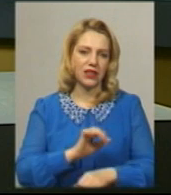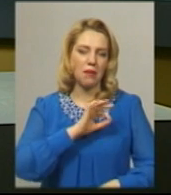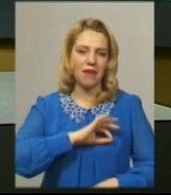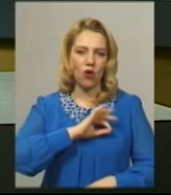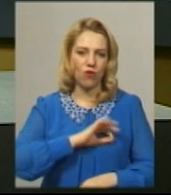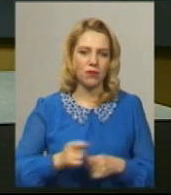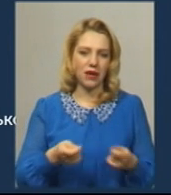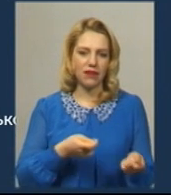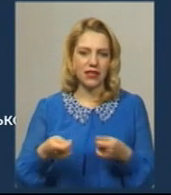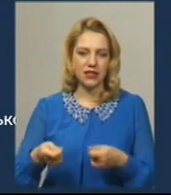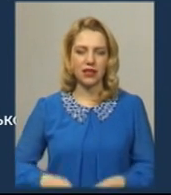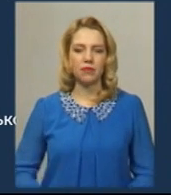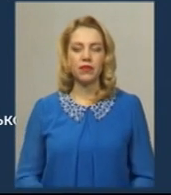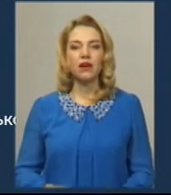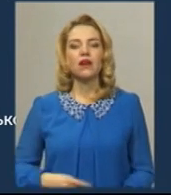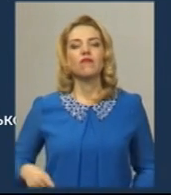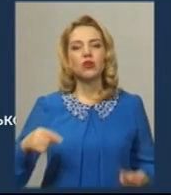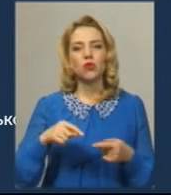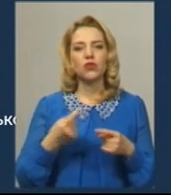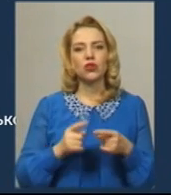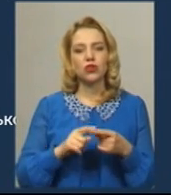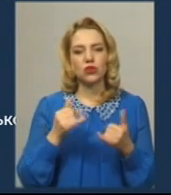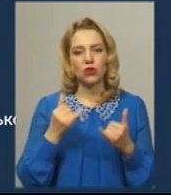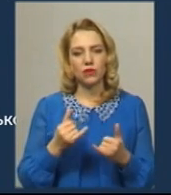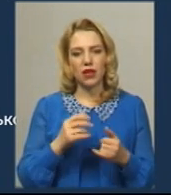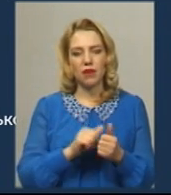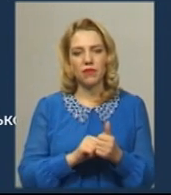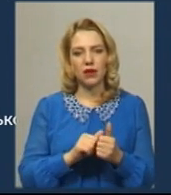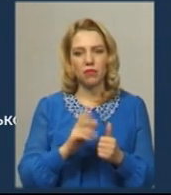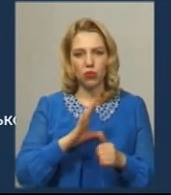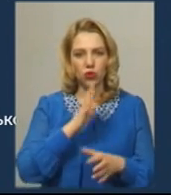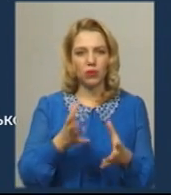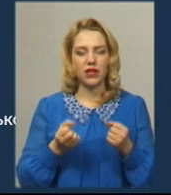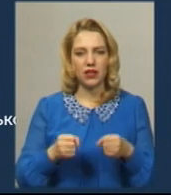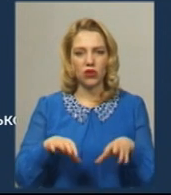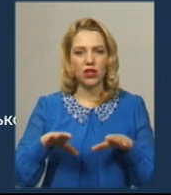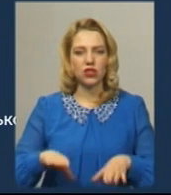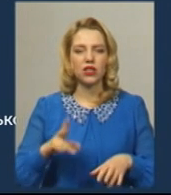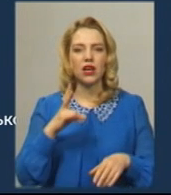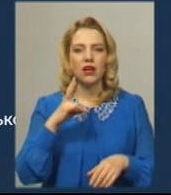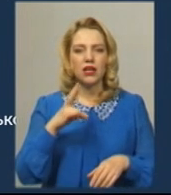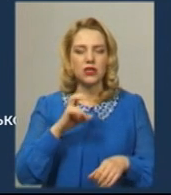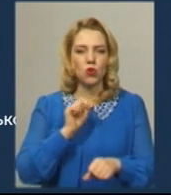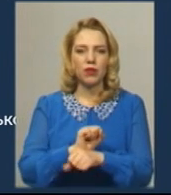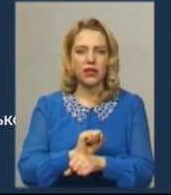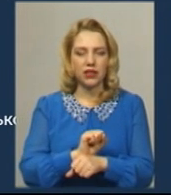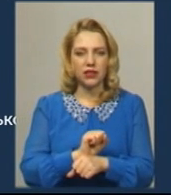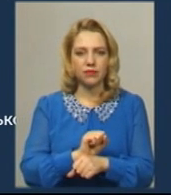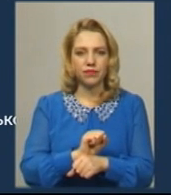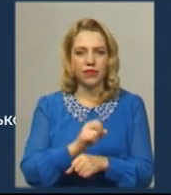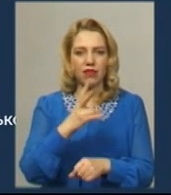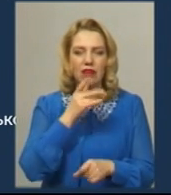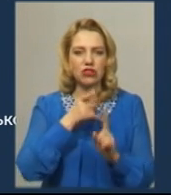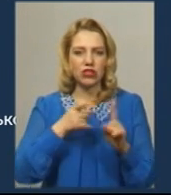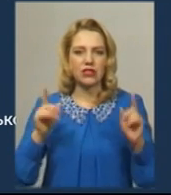перевезення. Відповідно, сьогодні на позачерговому виконкомі було прийнято рішення про зупинити на